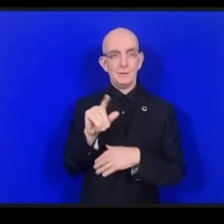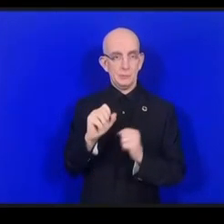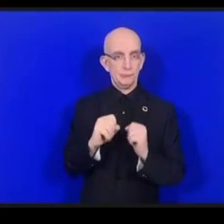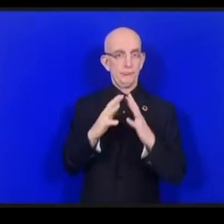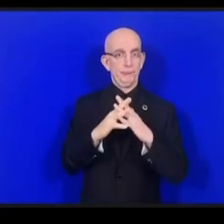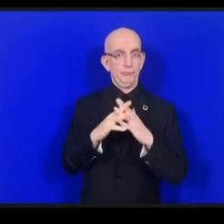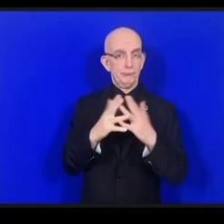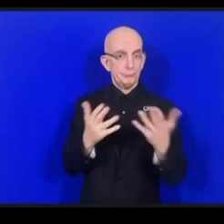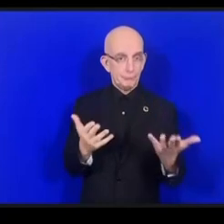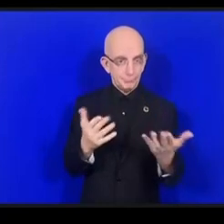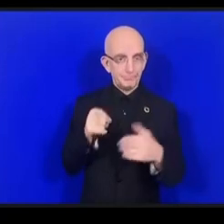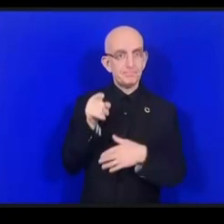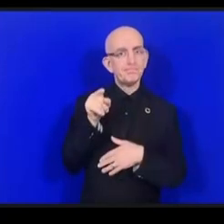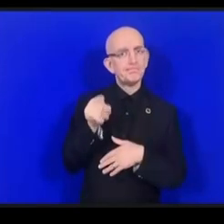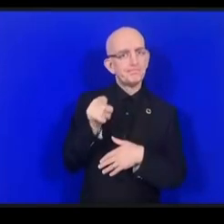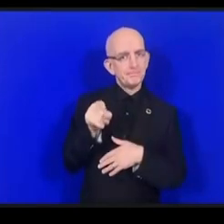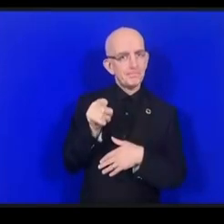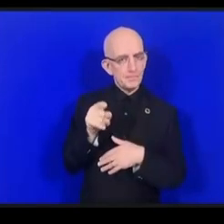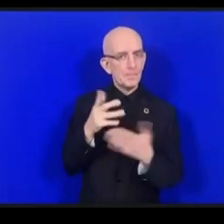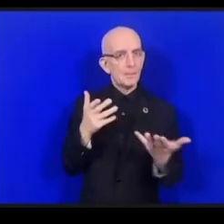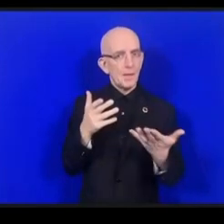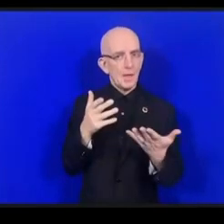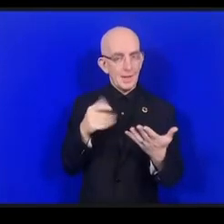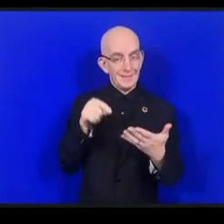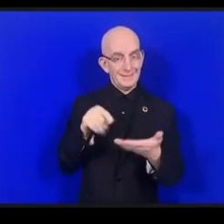وأعلم أنكم كنتم